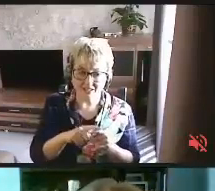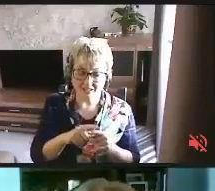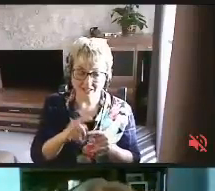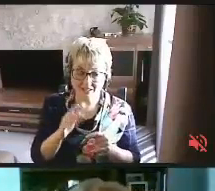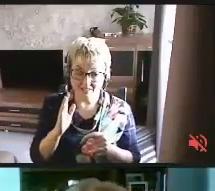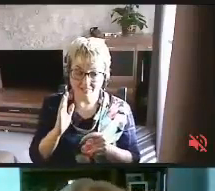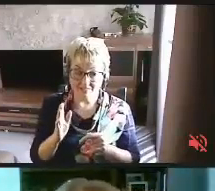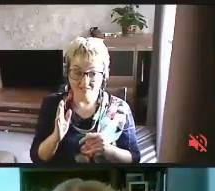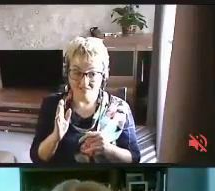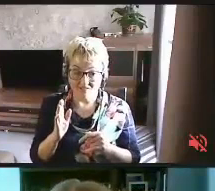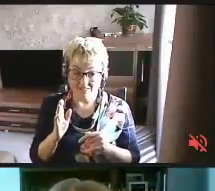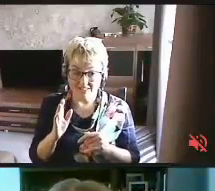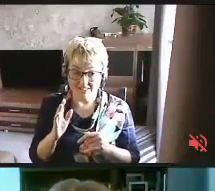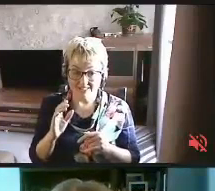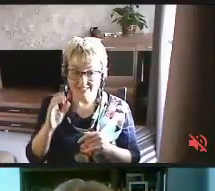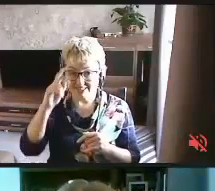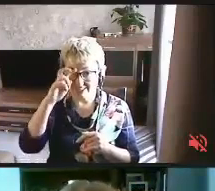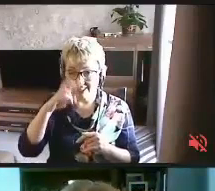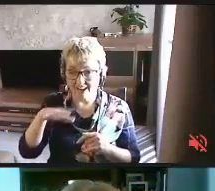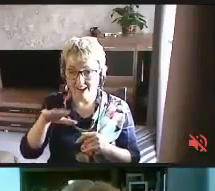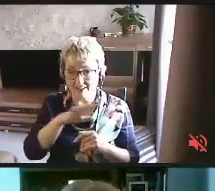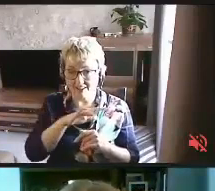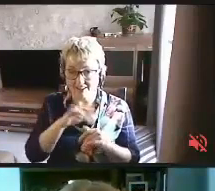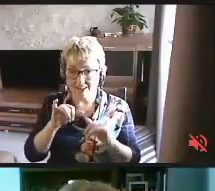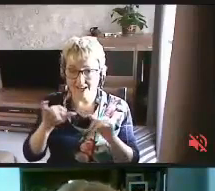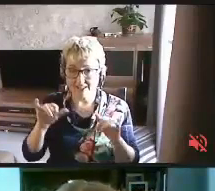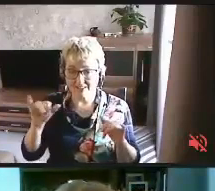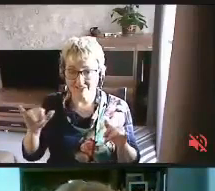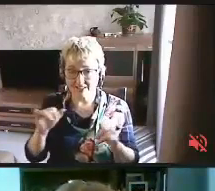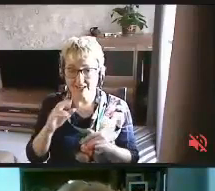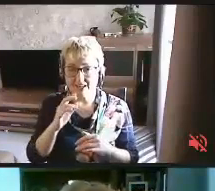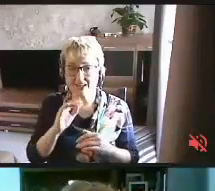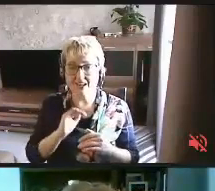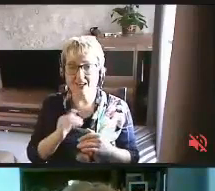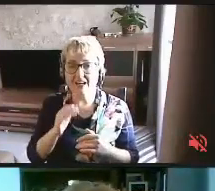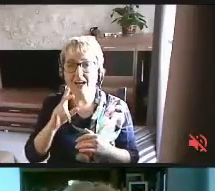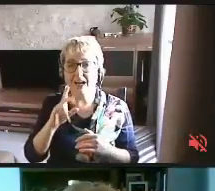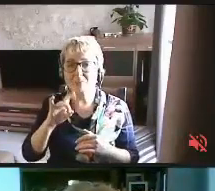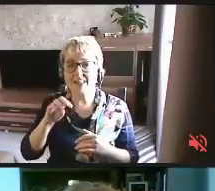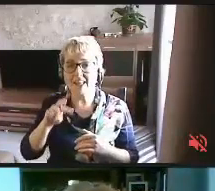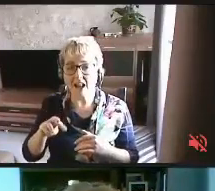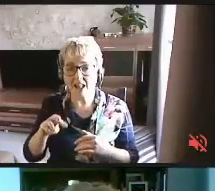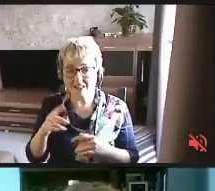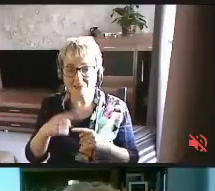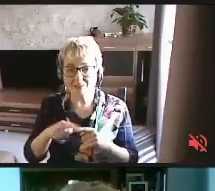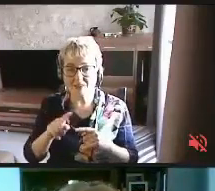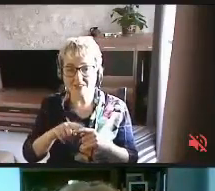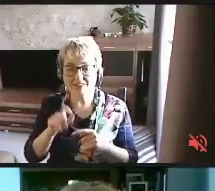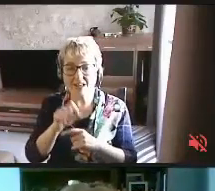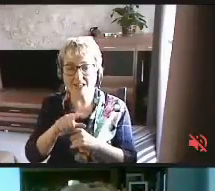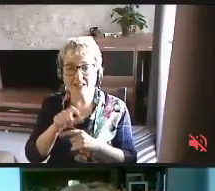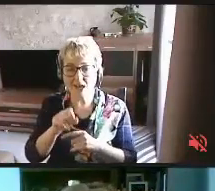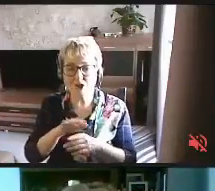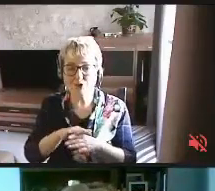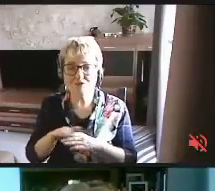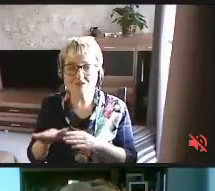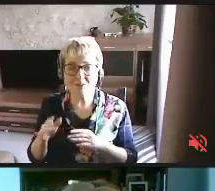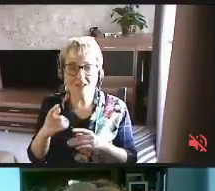в странах развитого капитализма эту задачу выполняют